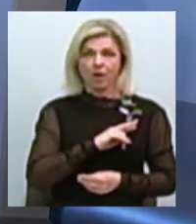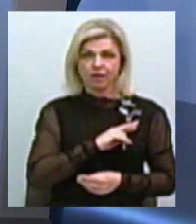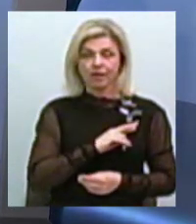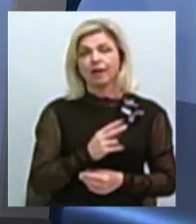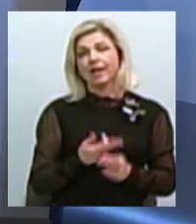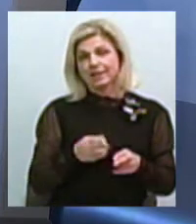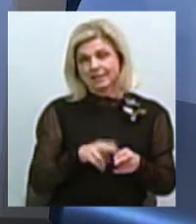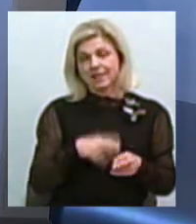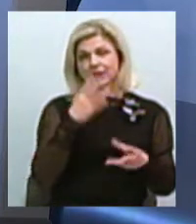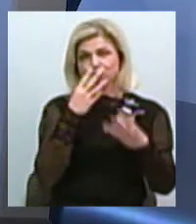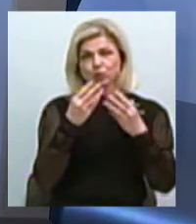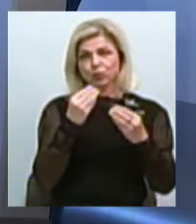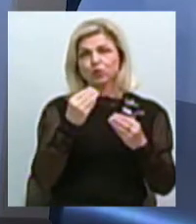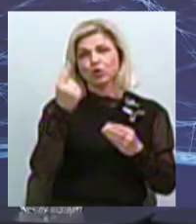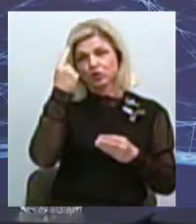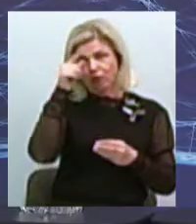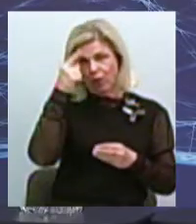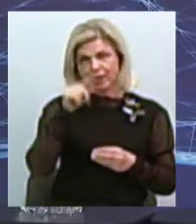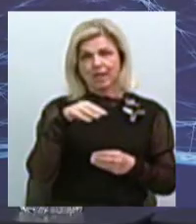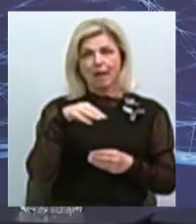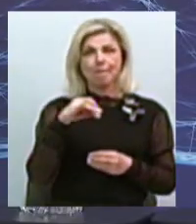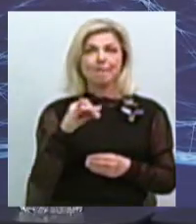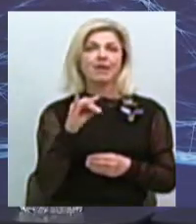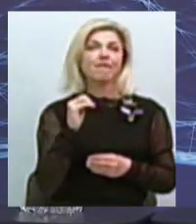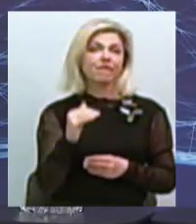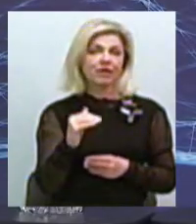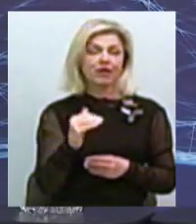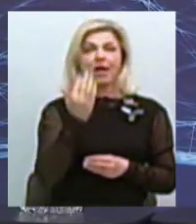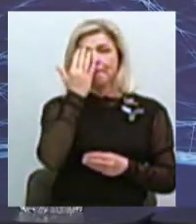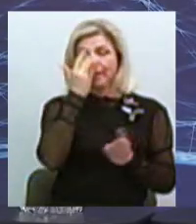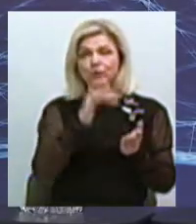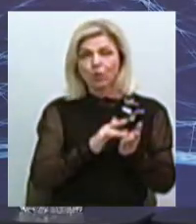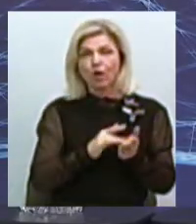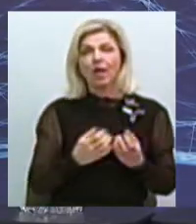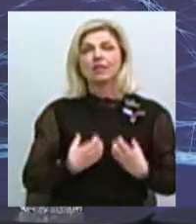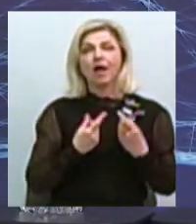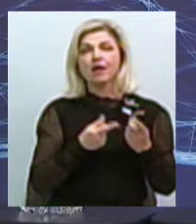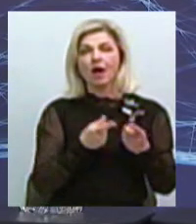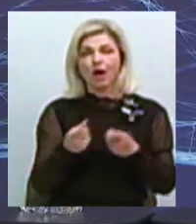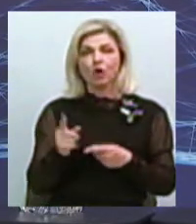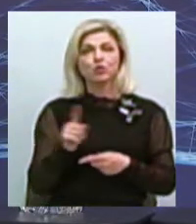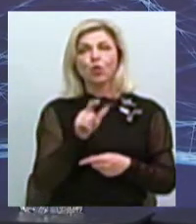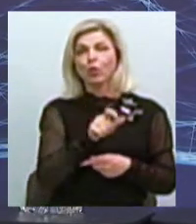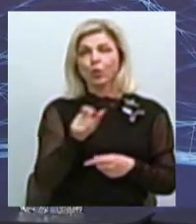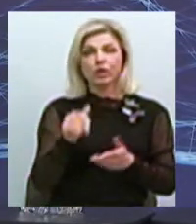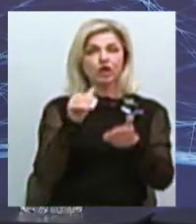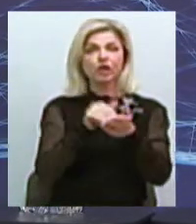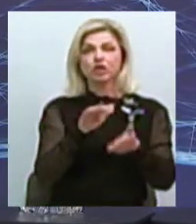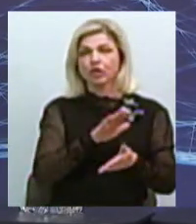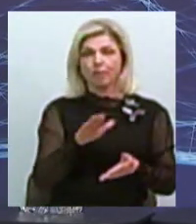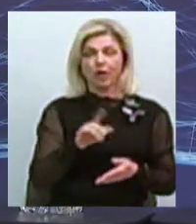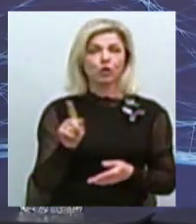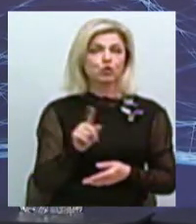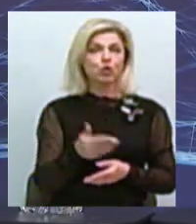Знаєте, це штучно створений міф з метою налякати, щоб люди не чіпали те, що вони не